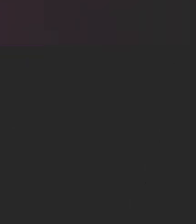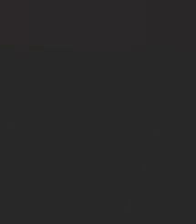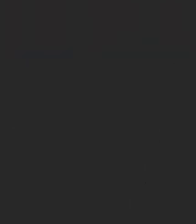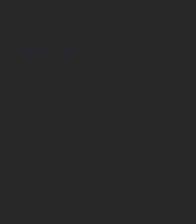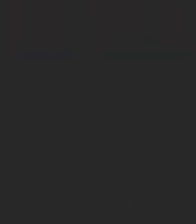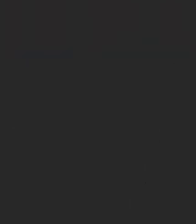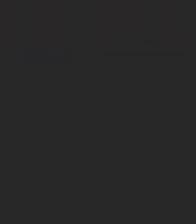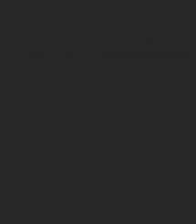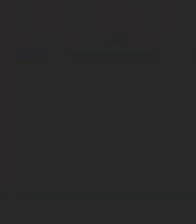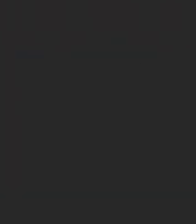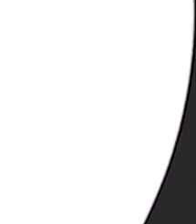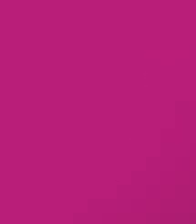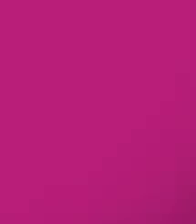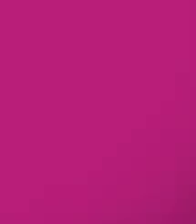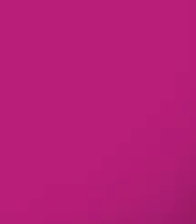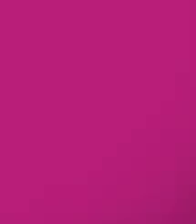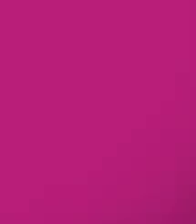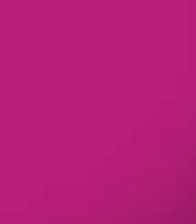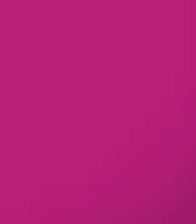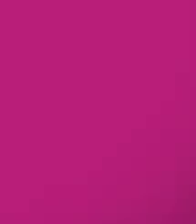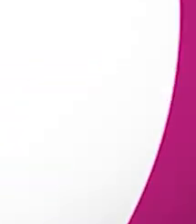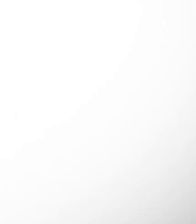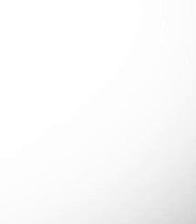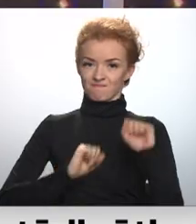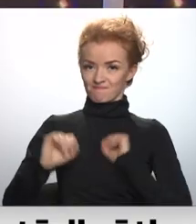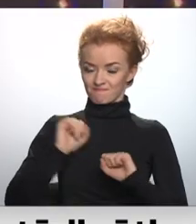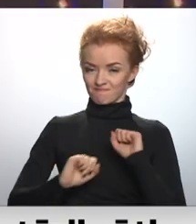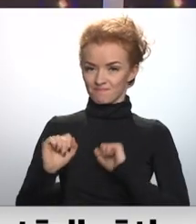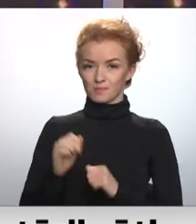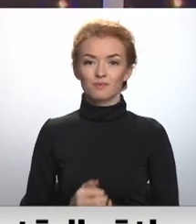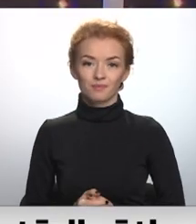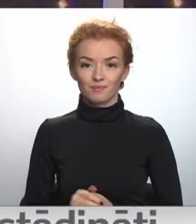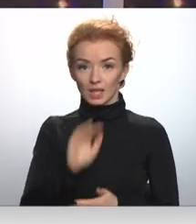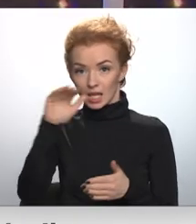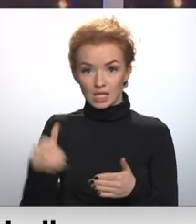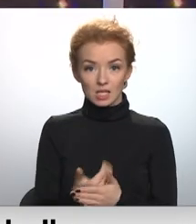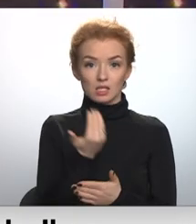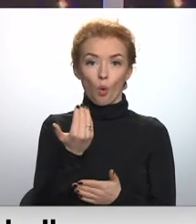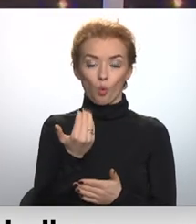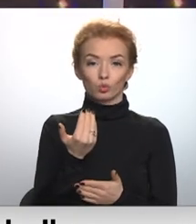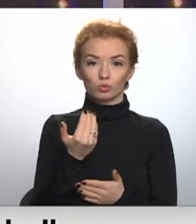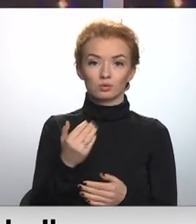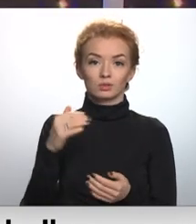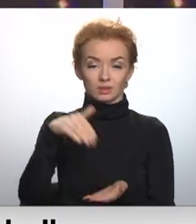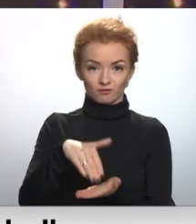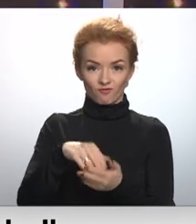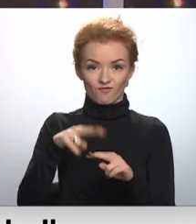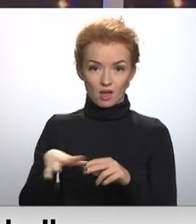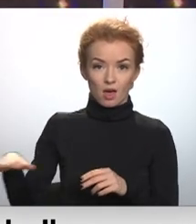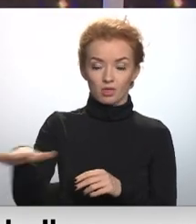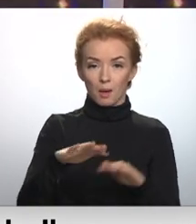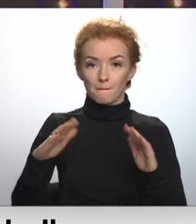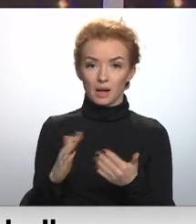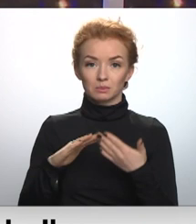Re! Viss ēters ir te! Jaunšs stāvlaukums pie mazpilsētas kapiem,